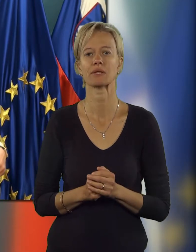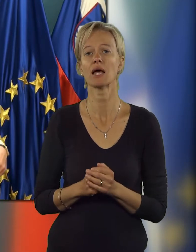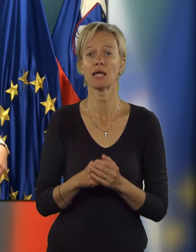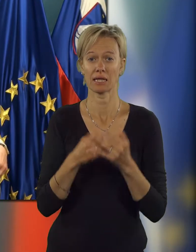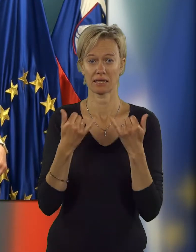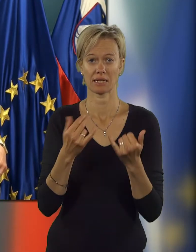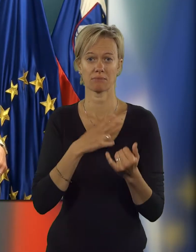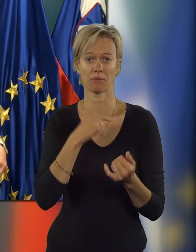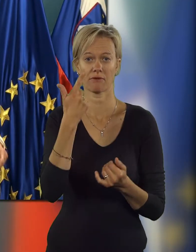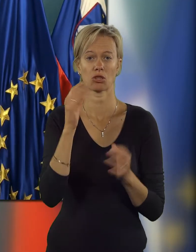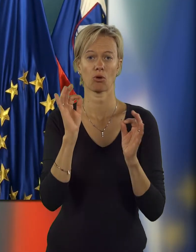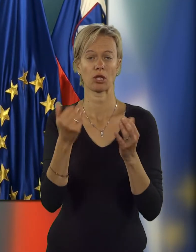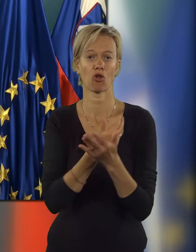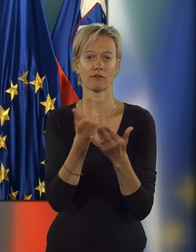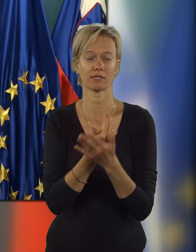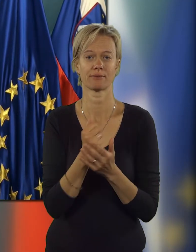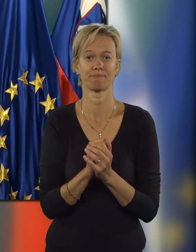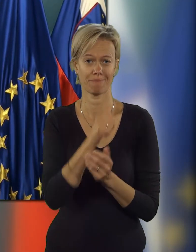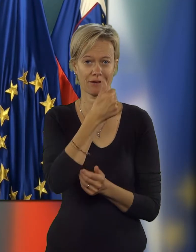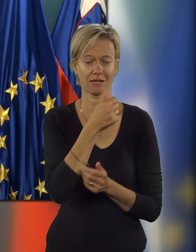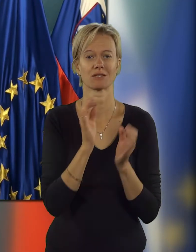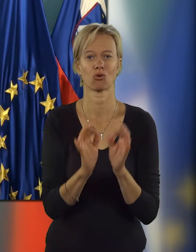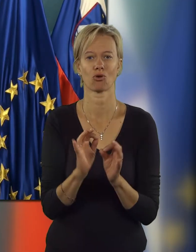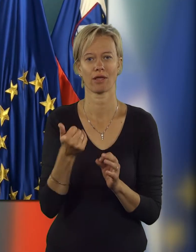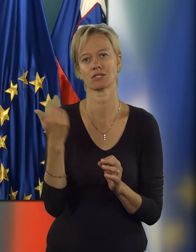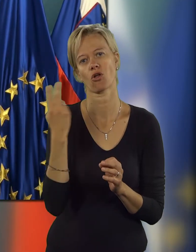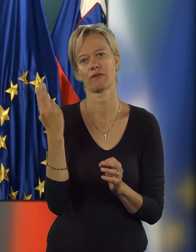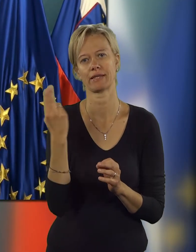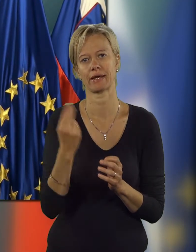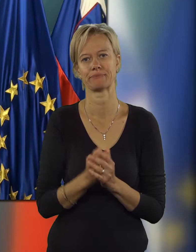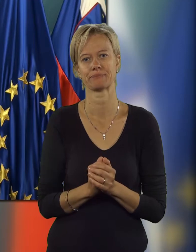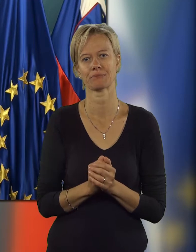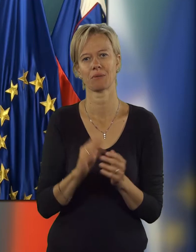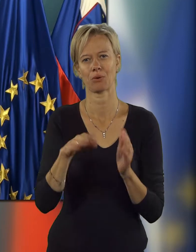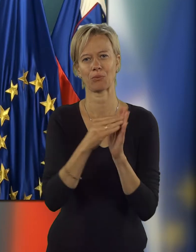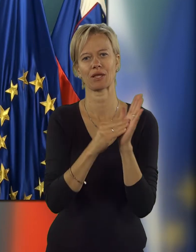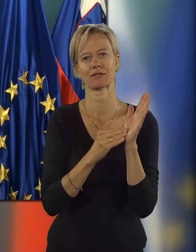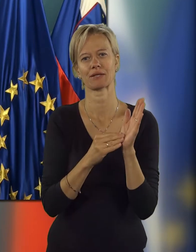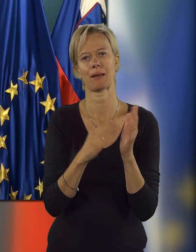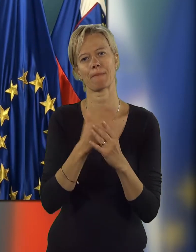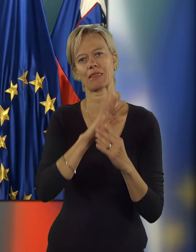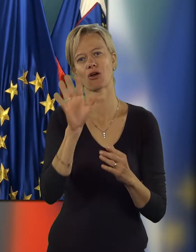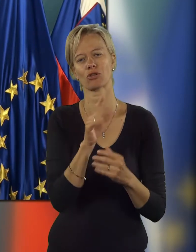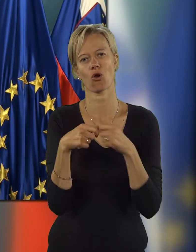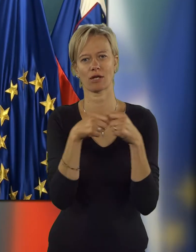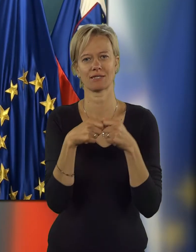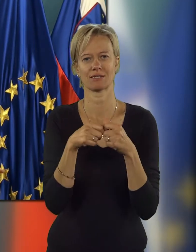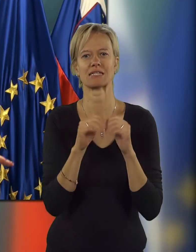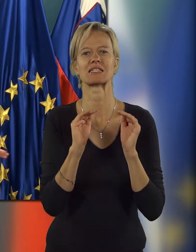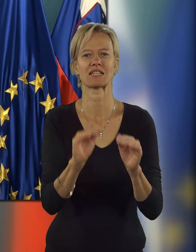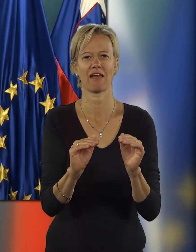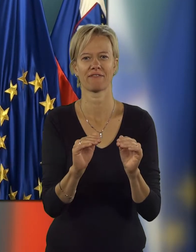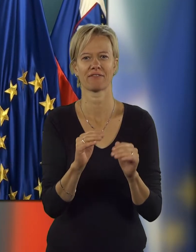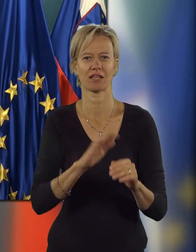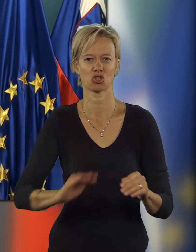Danes imam dve dobre novici. Prva je sigurno, da je Slovenija po podatkih mednarodne organizacije